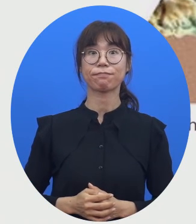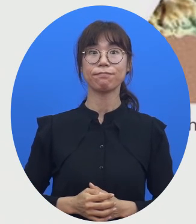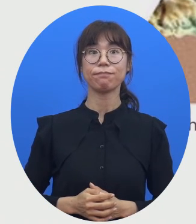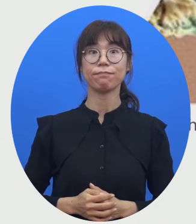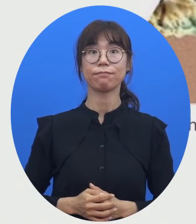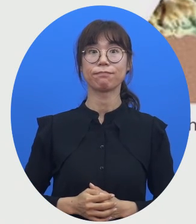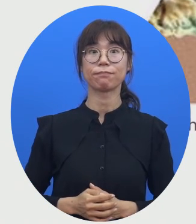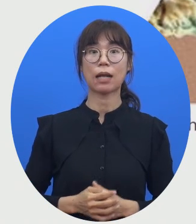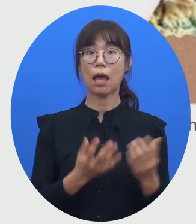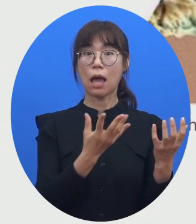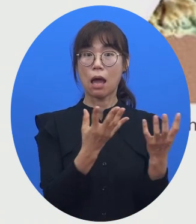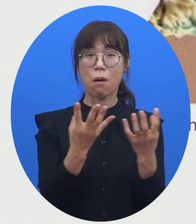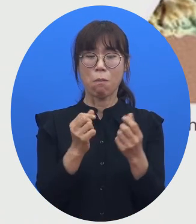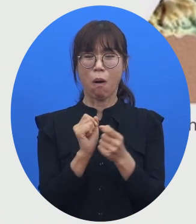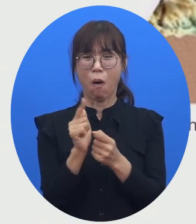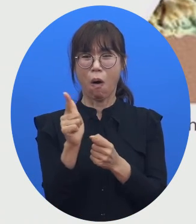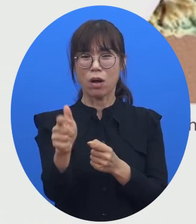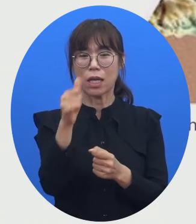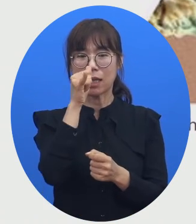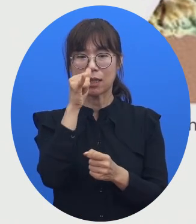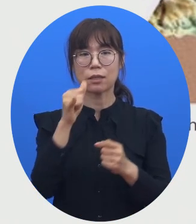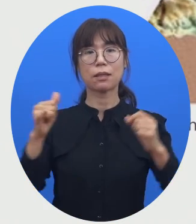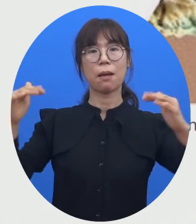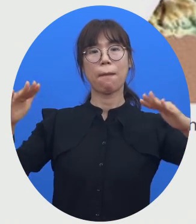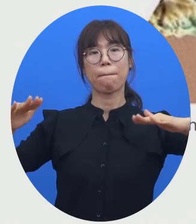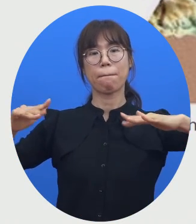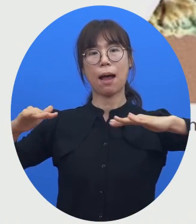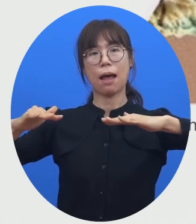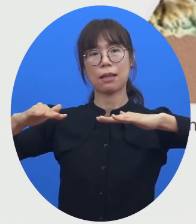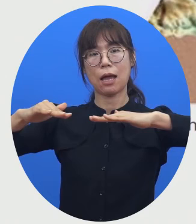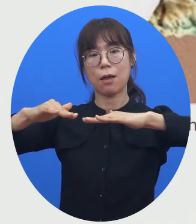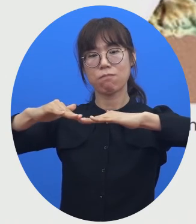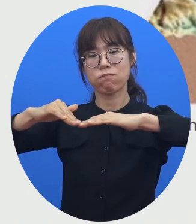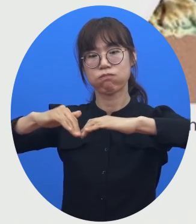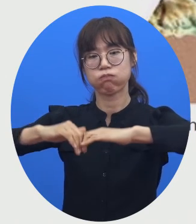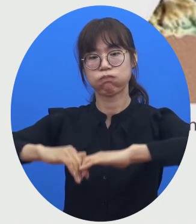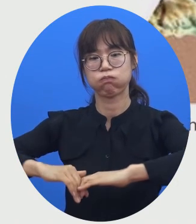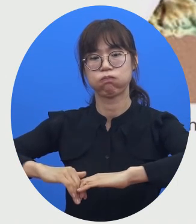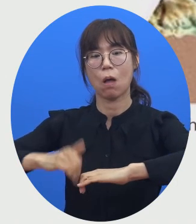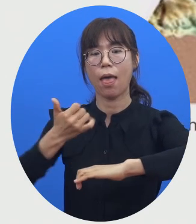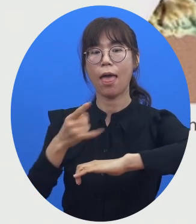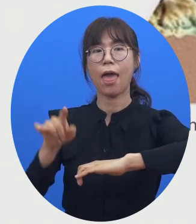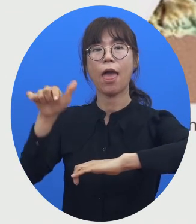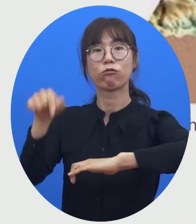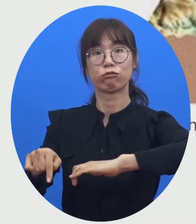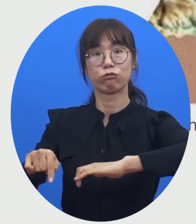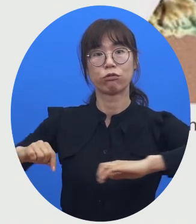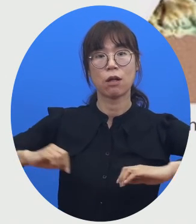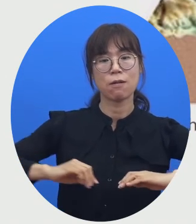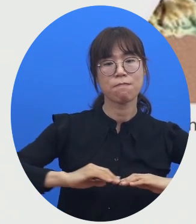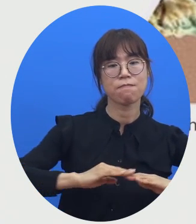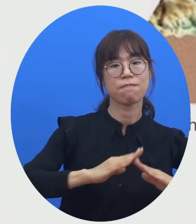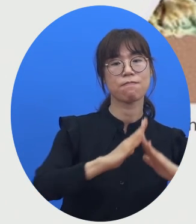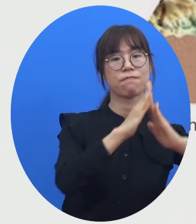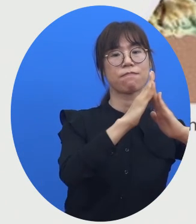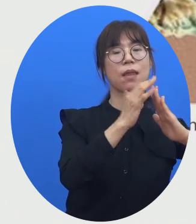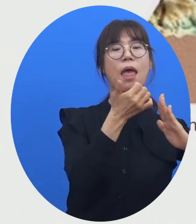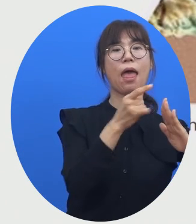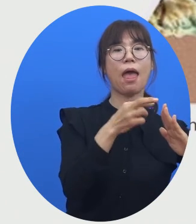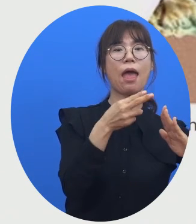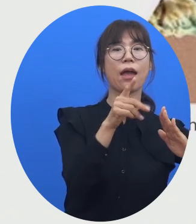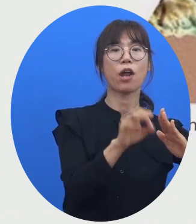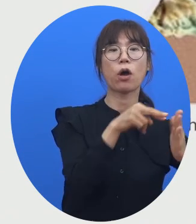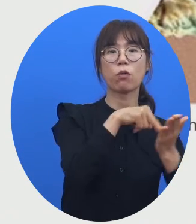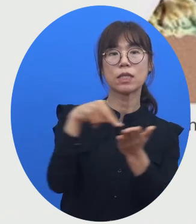깊이에 있는 해구라든지 해령의 위치를 정확하게 판단하는 것이 판구조론에서는 핵심적인 부분인데요.